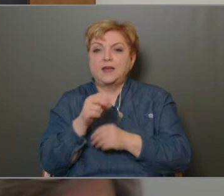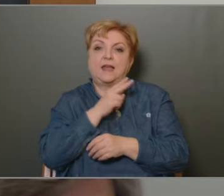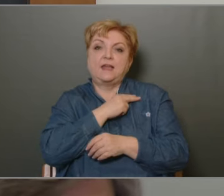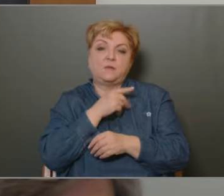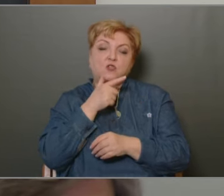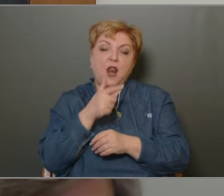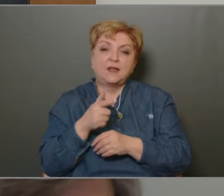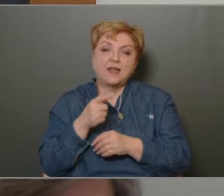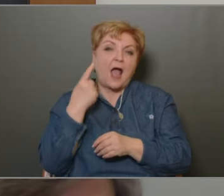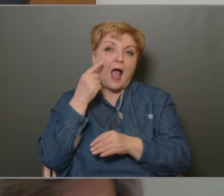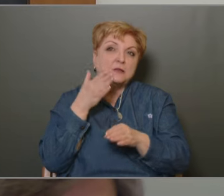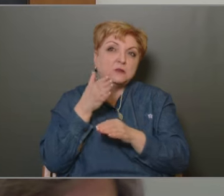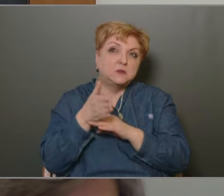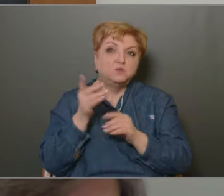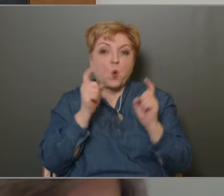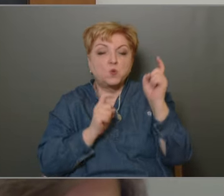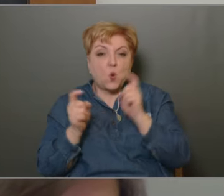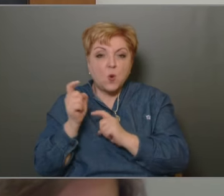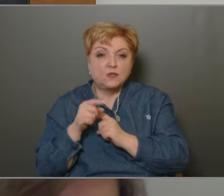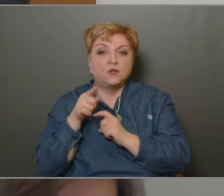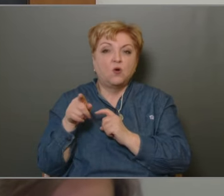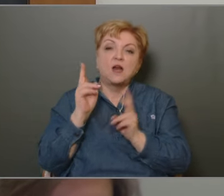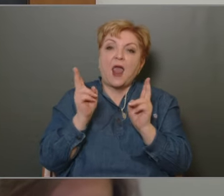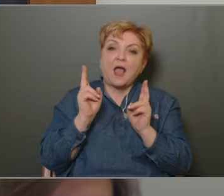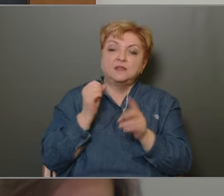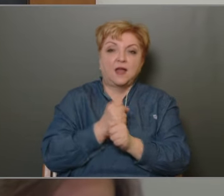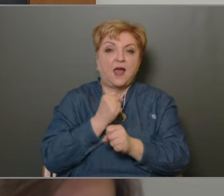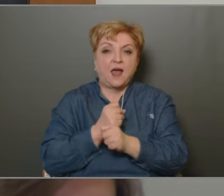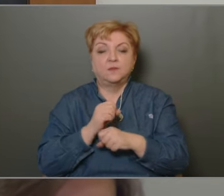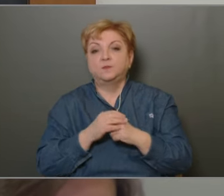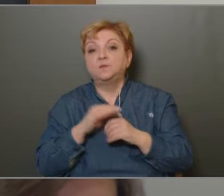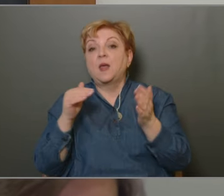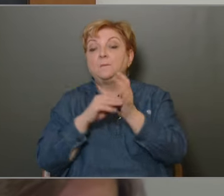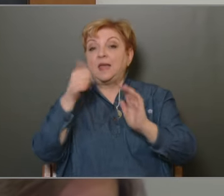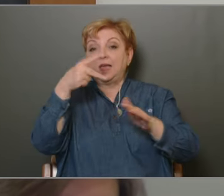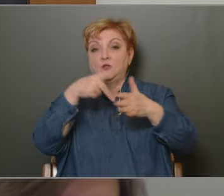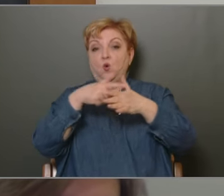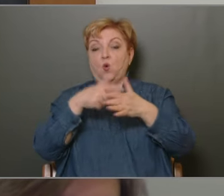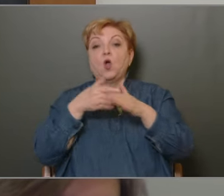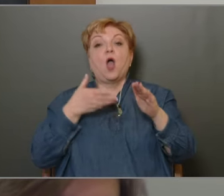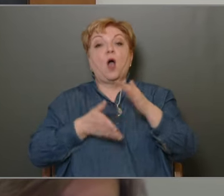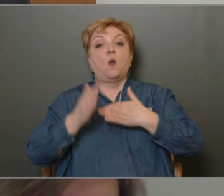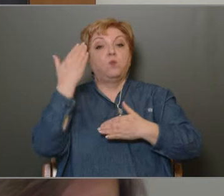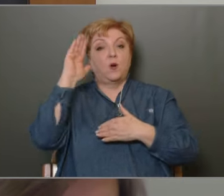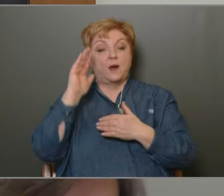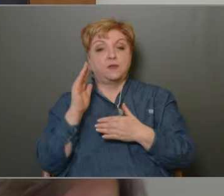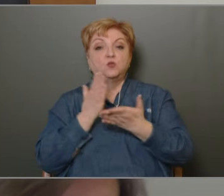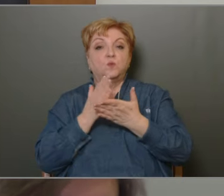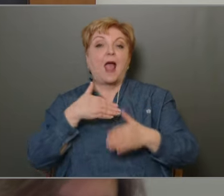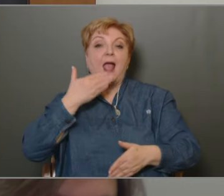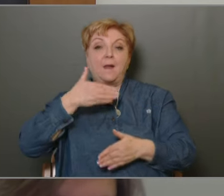átgondolni, hogy ott lehet-e egy ilyet És hát még egy dolog, ugye a polgármester úr már ezt